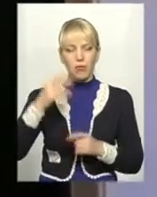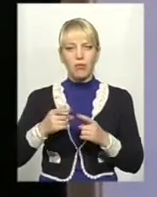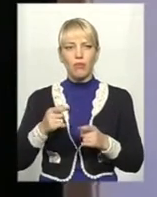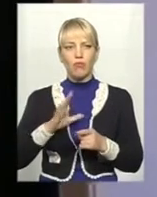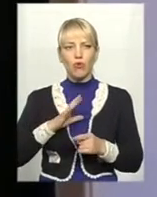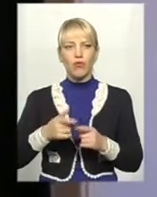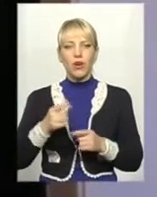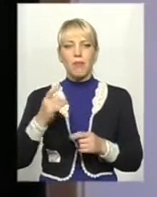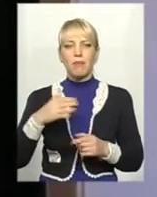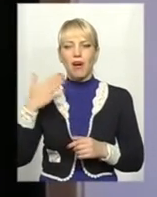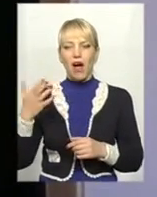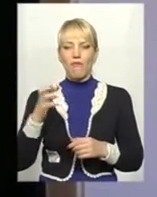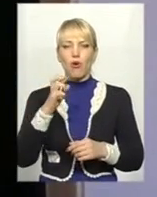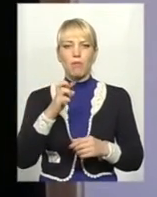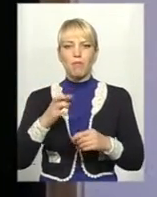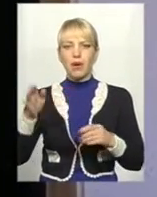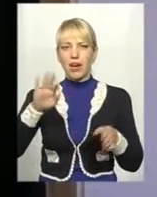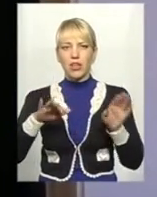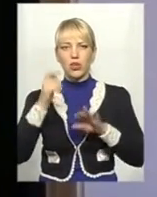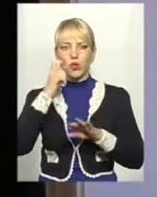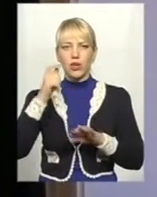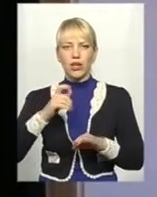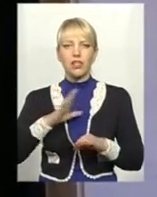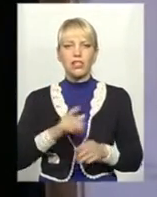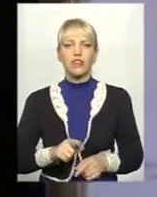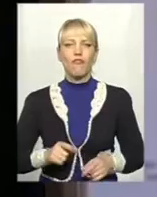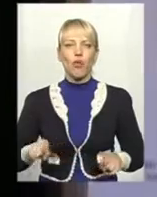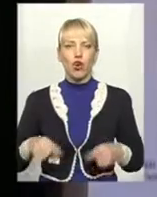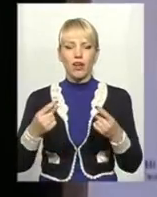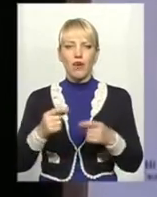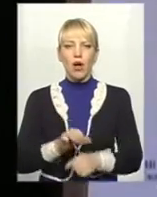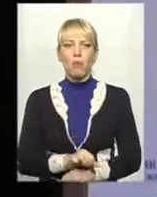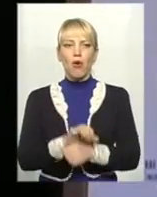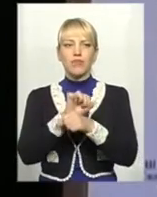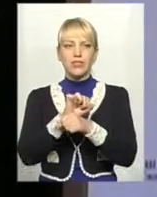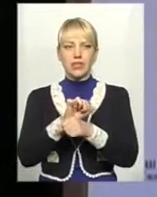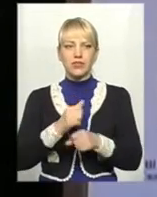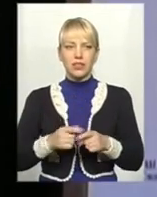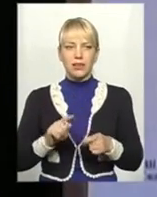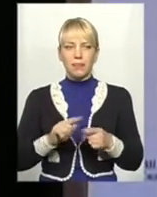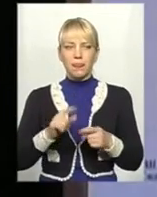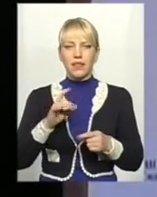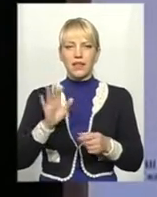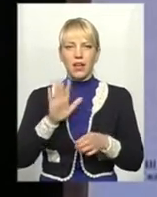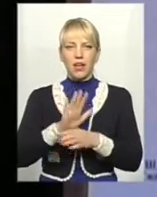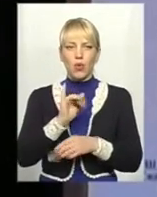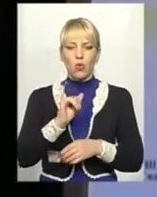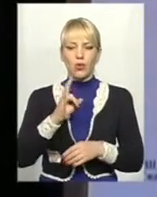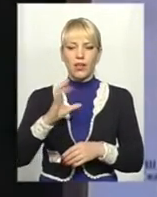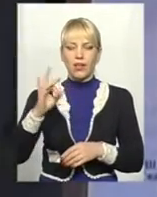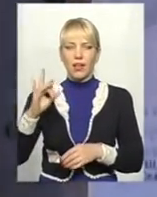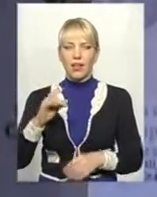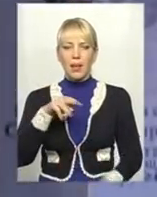України. У 20-х роках створив Подільську повстанську групу. Наказом головного отамана директорії УНР Симона Петлюри